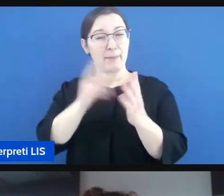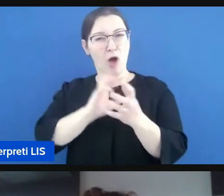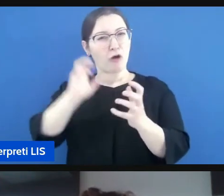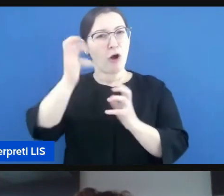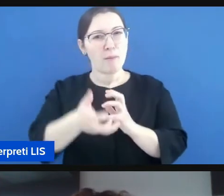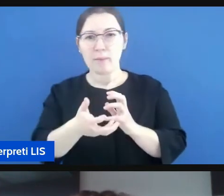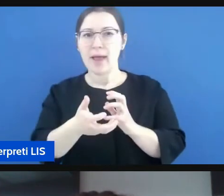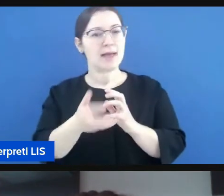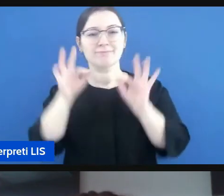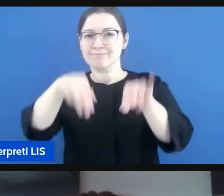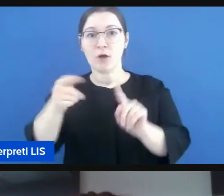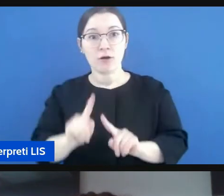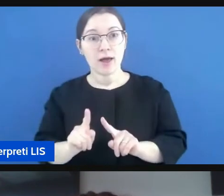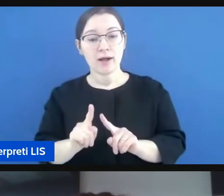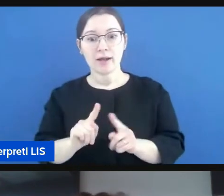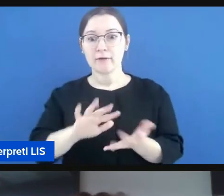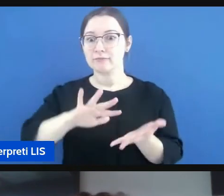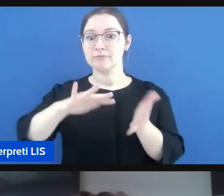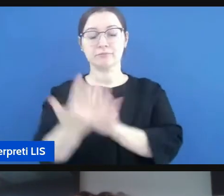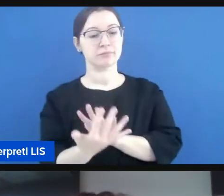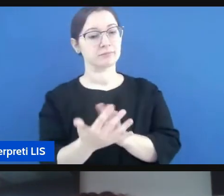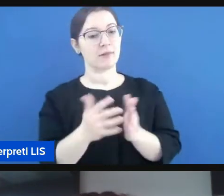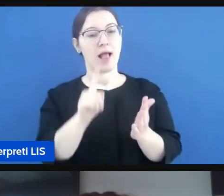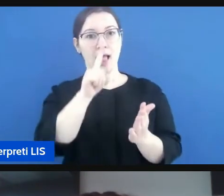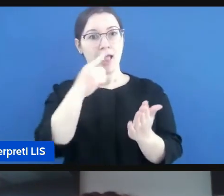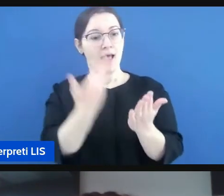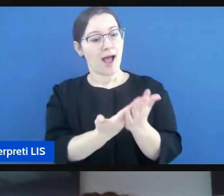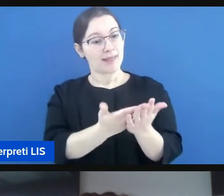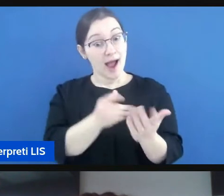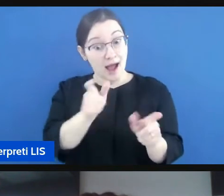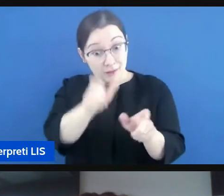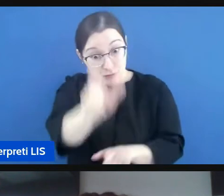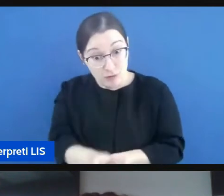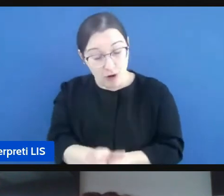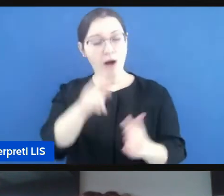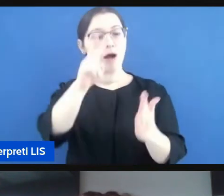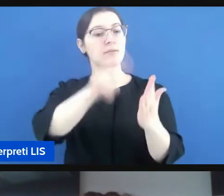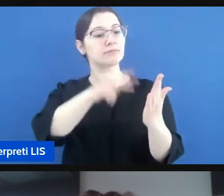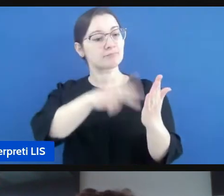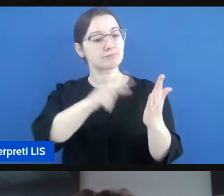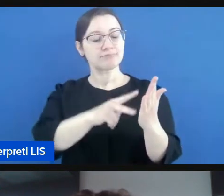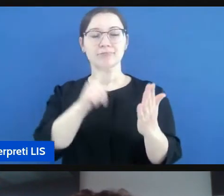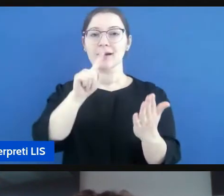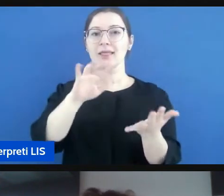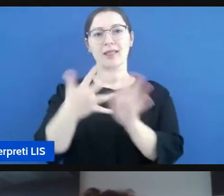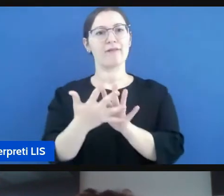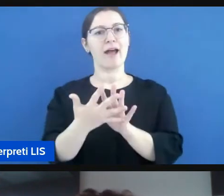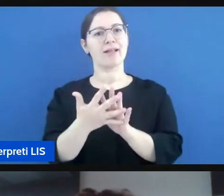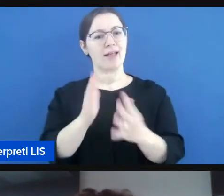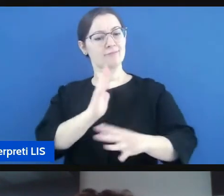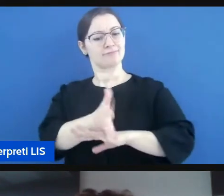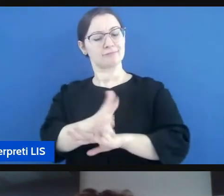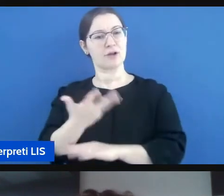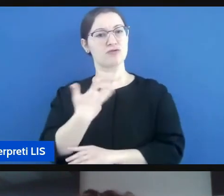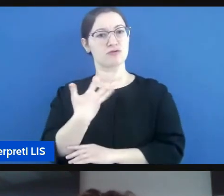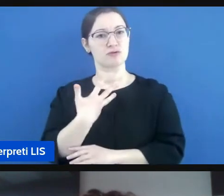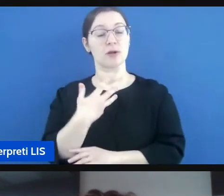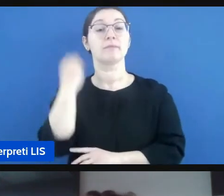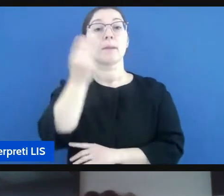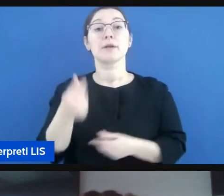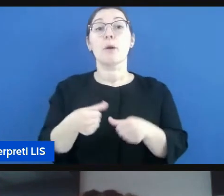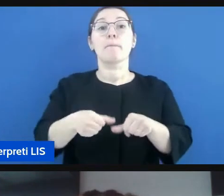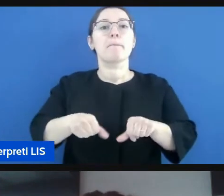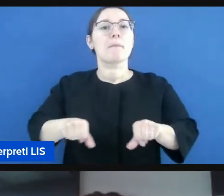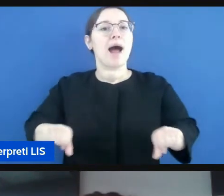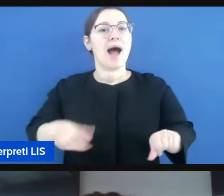per lui inaccessibile però io credo che veramente alla base un po' ci stiano sempre le persone